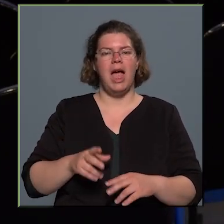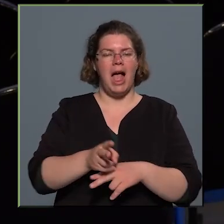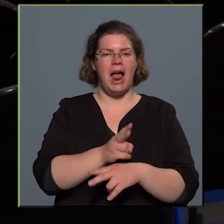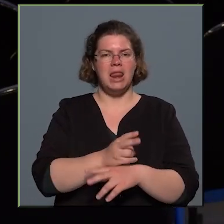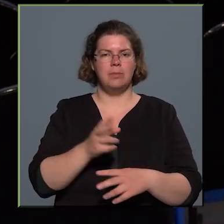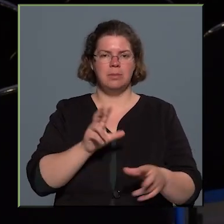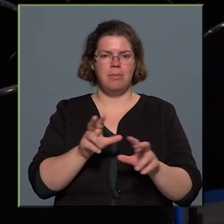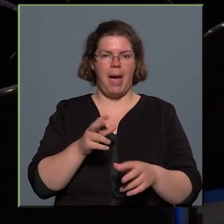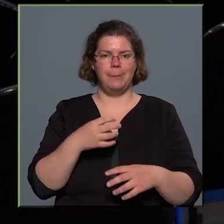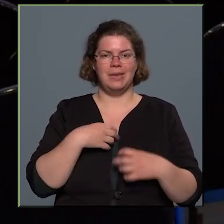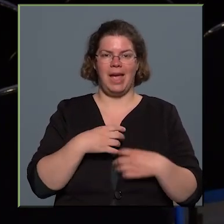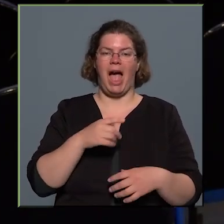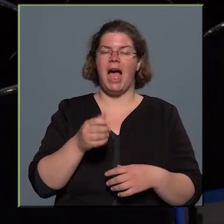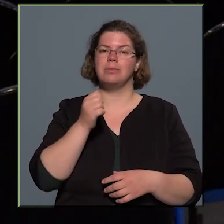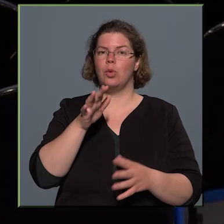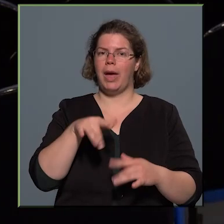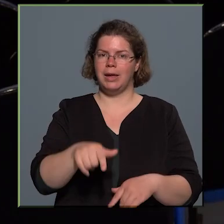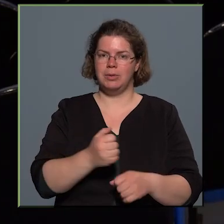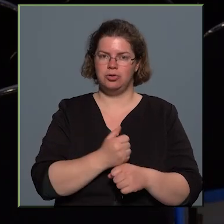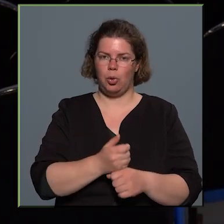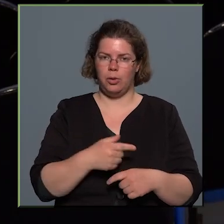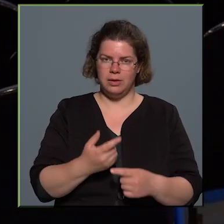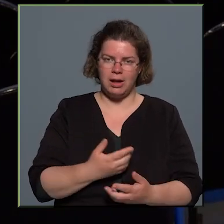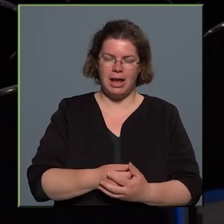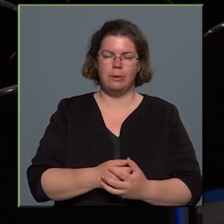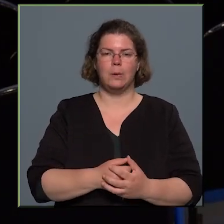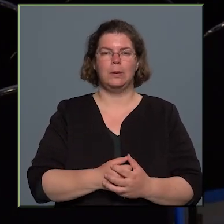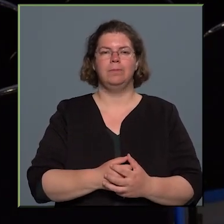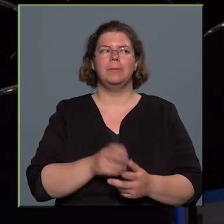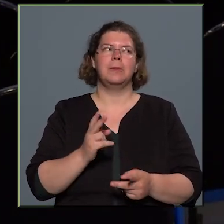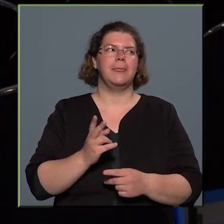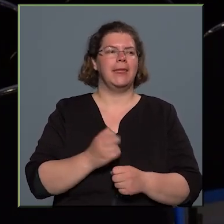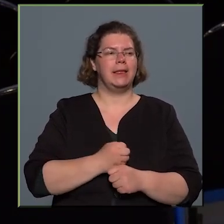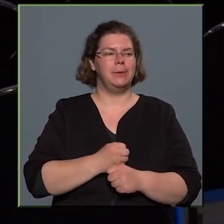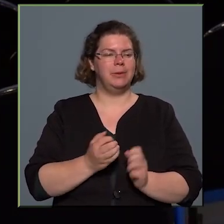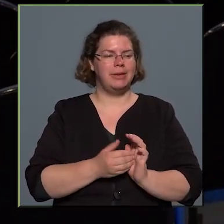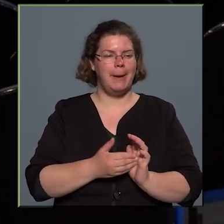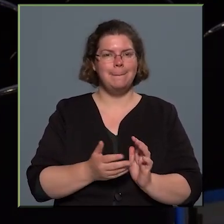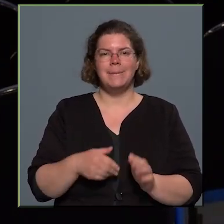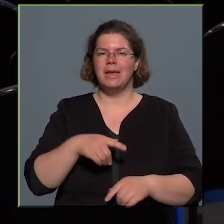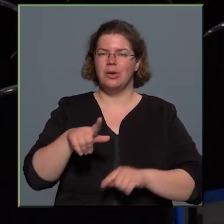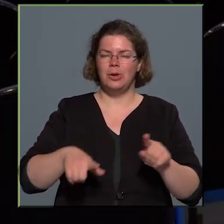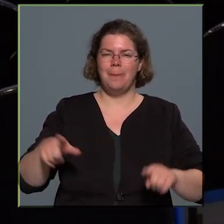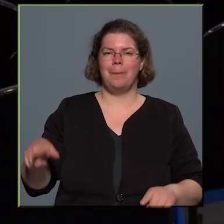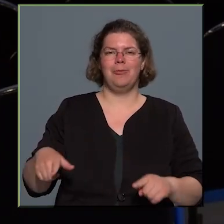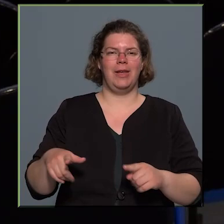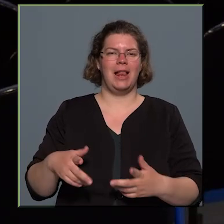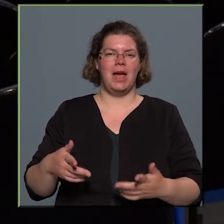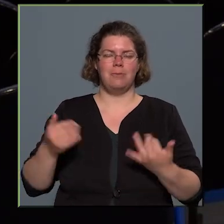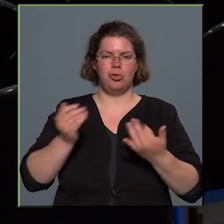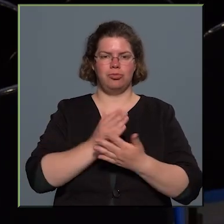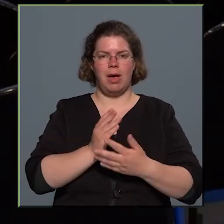bábszínház műhelyében is dolgoztak nekünk, akkor kik dolgoztak meg. Különféle, vannak most már